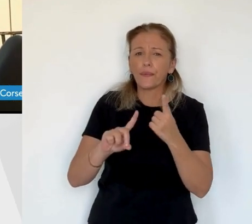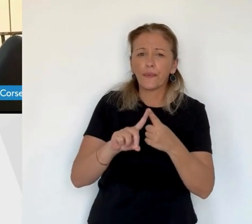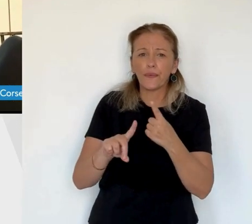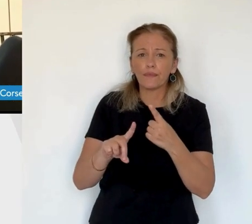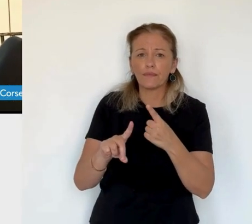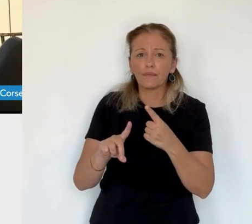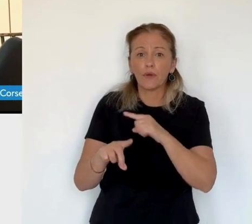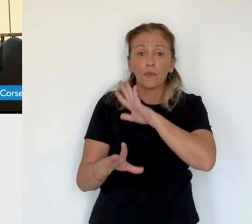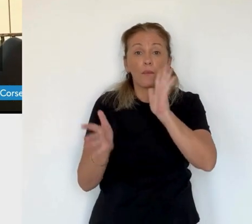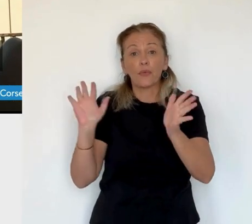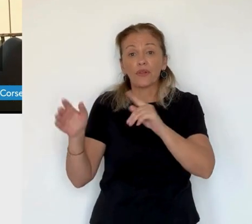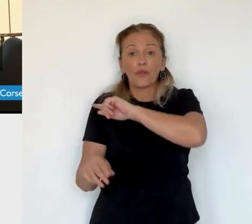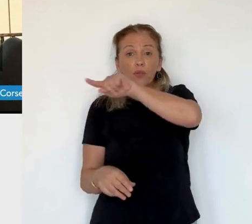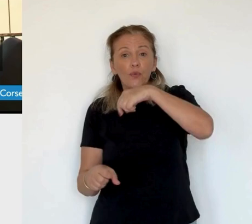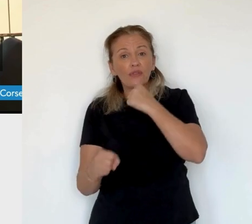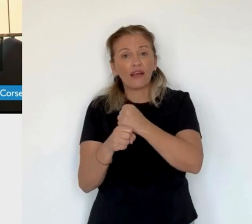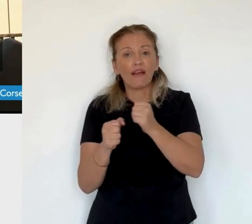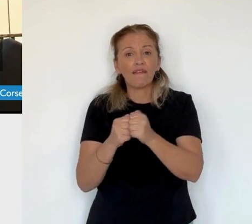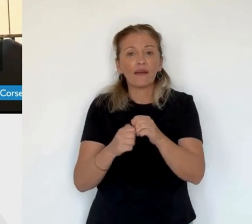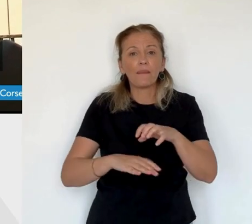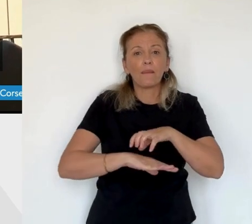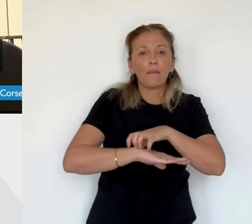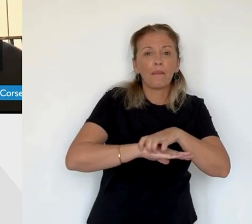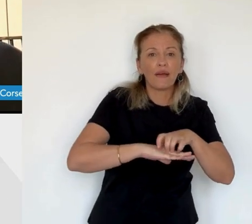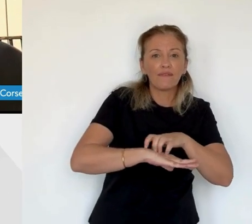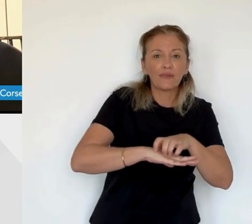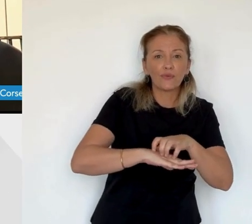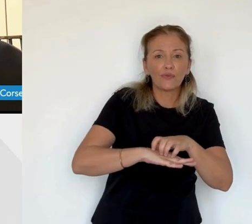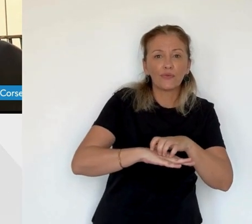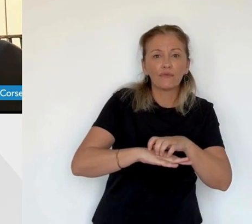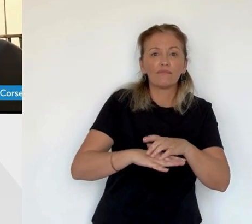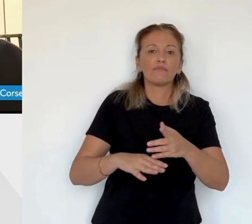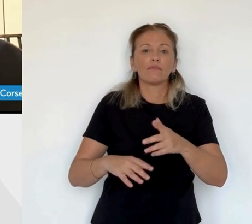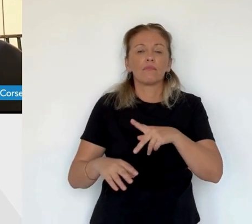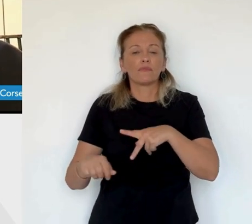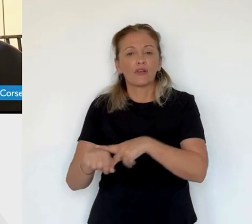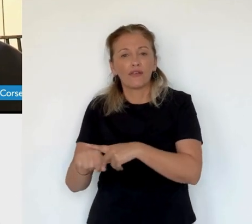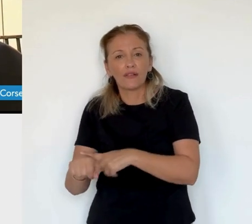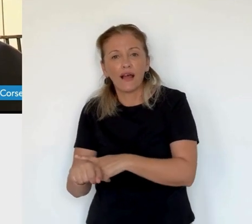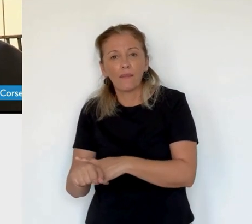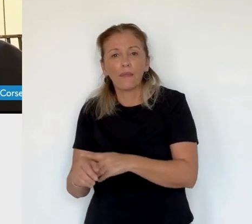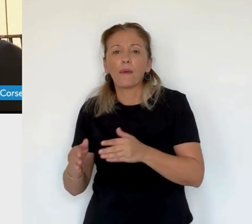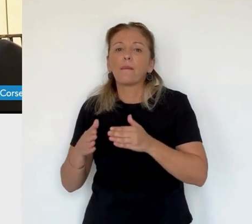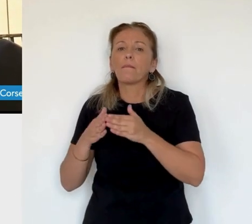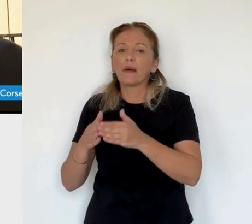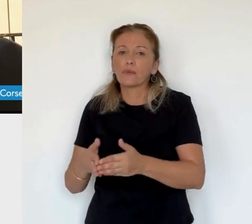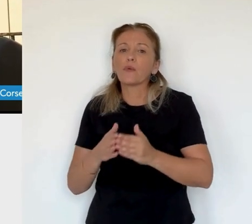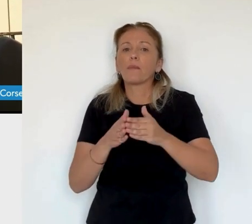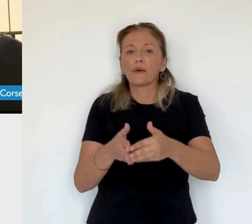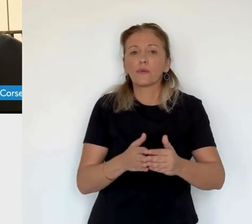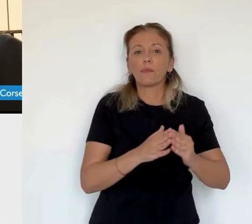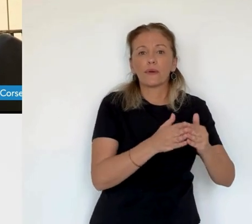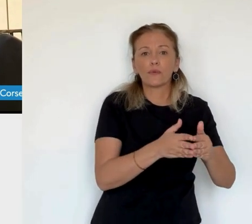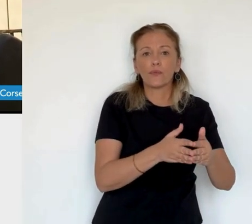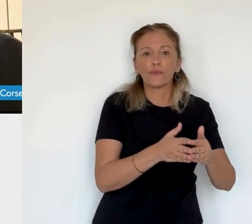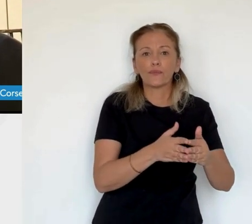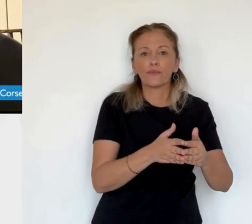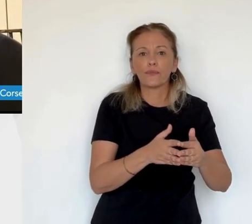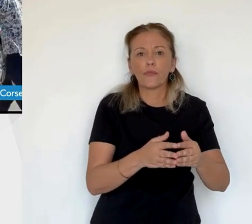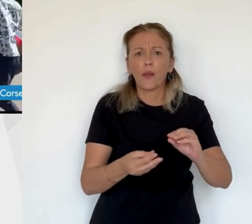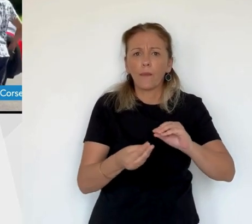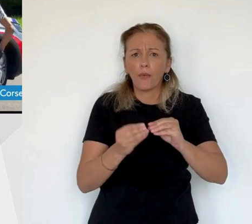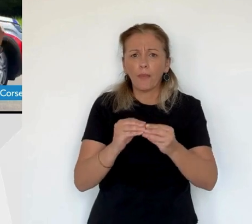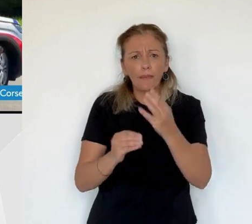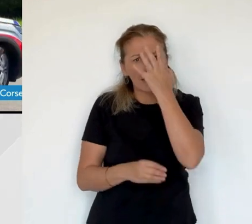Dès la sortie du bateau. Oui, je pense que c'est très important et pour ça on va se rapprocher peut-être de nouveau des autorités, de la préfecture et des compagnies